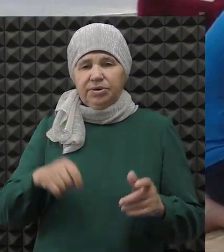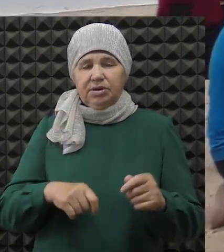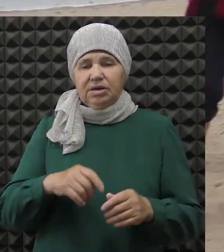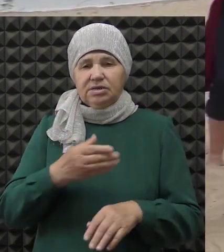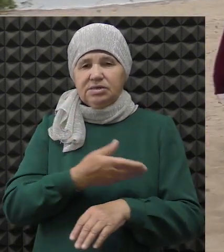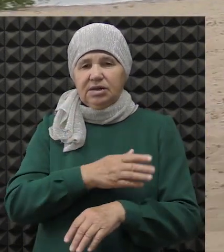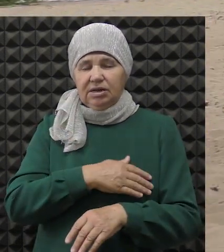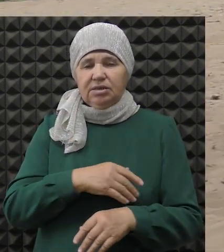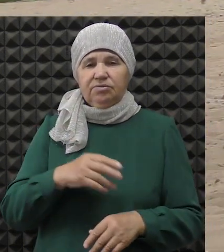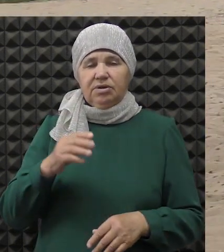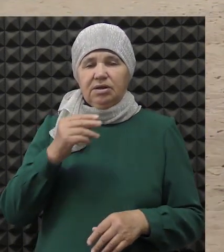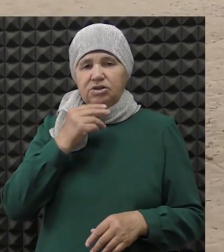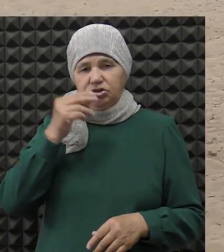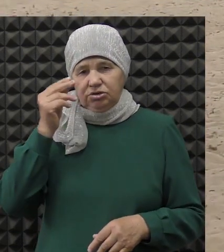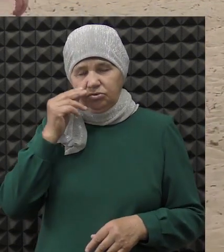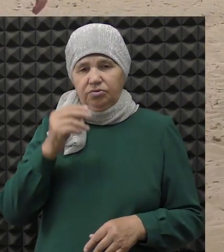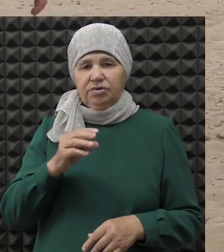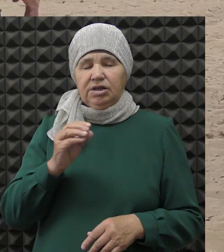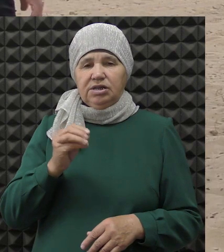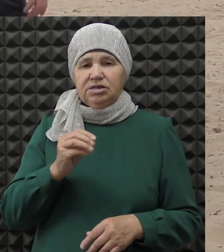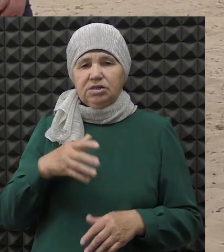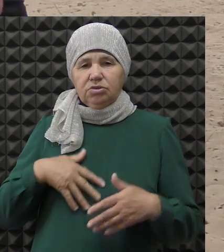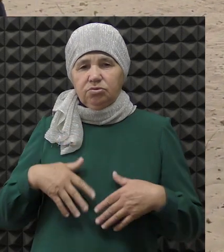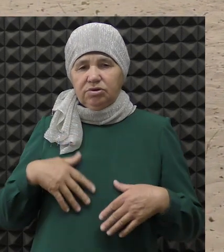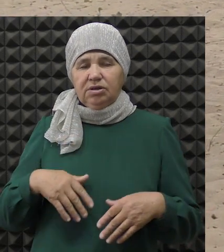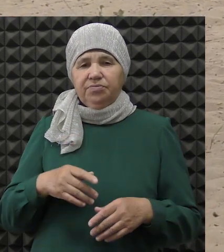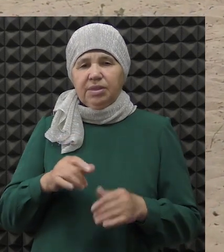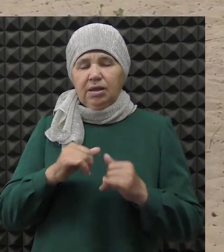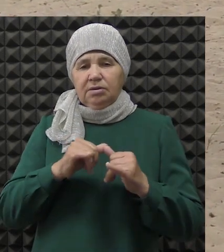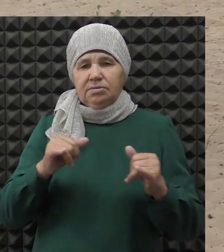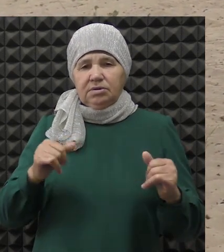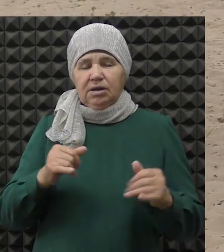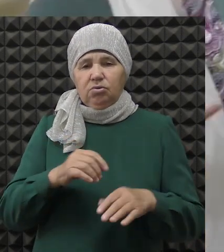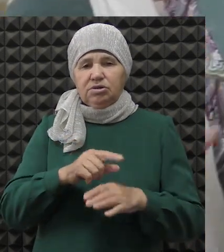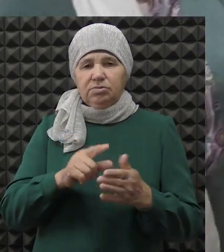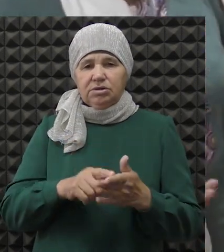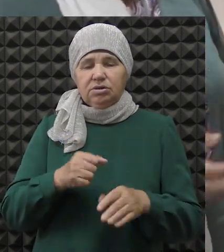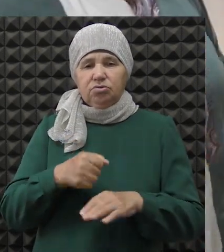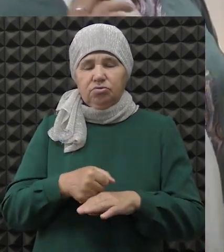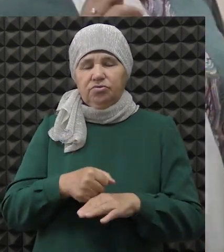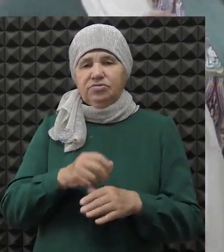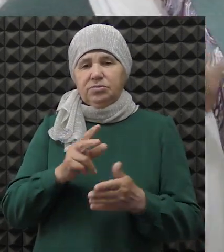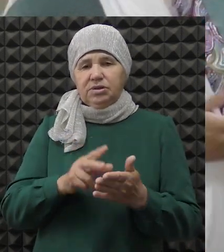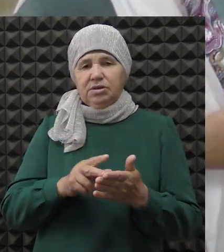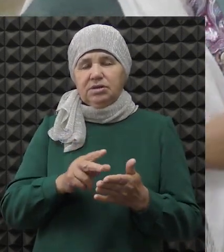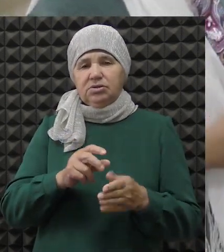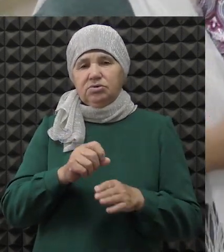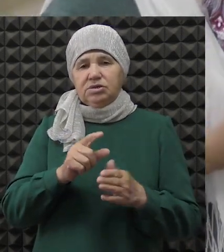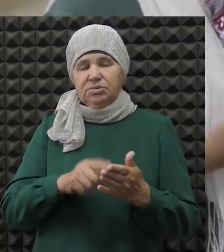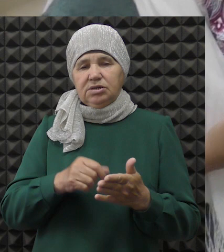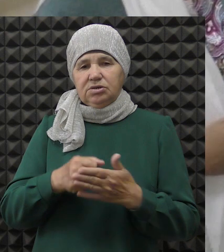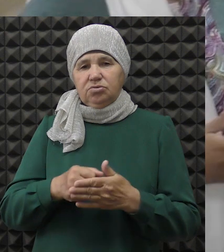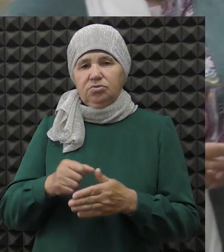приехали из Саратова и Сентукова и Екатеринбурга. Возрастной диапазон также широк – от 17 до 80 лет. Да,